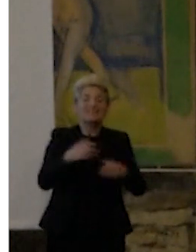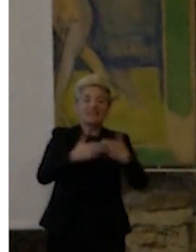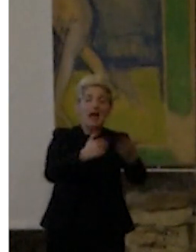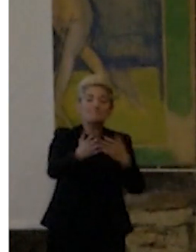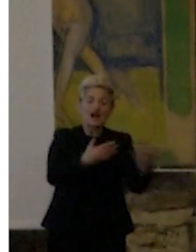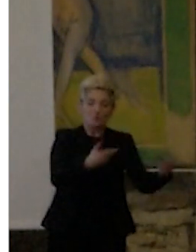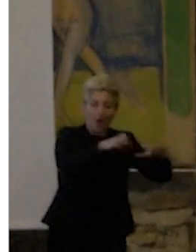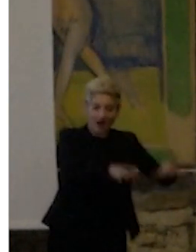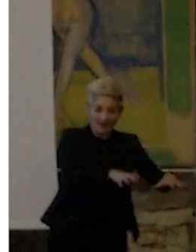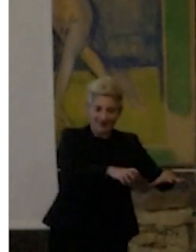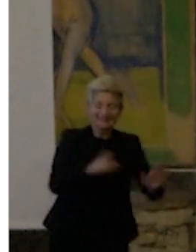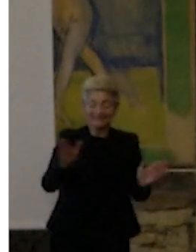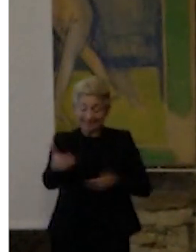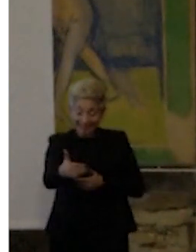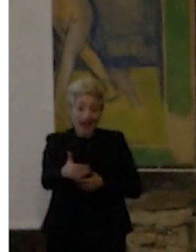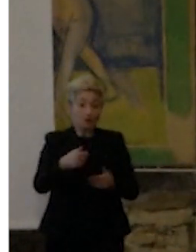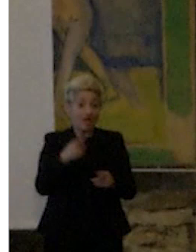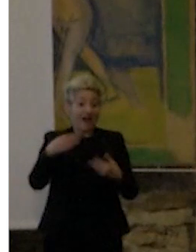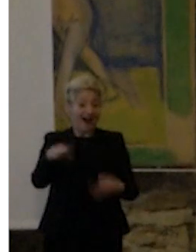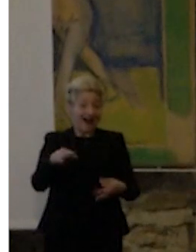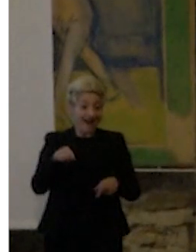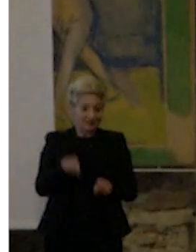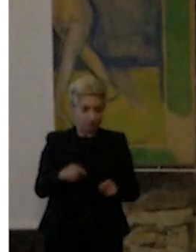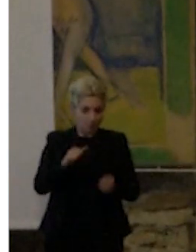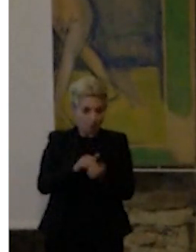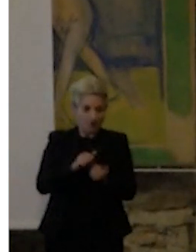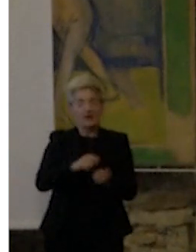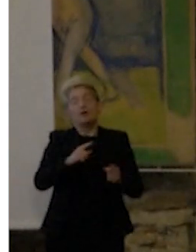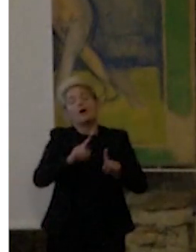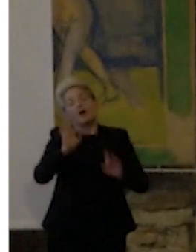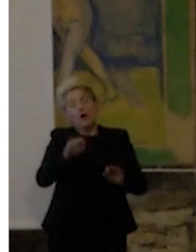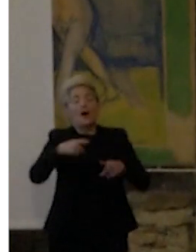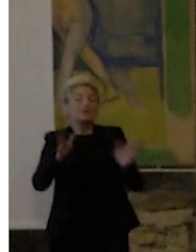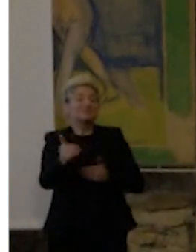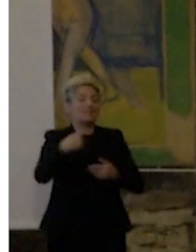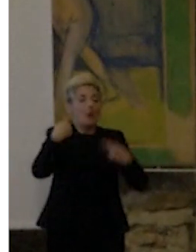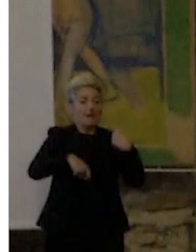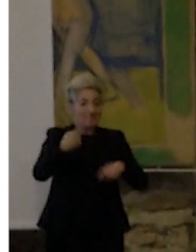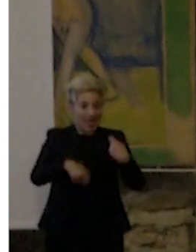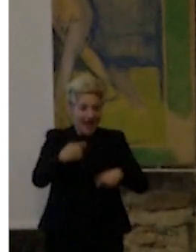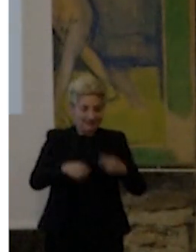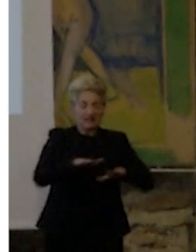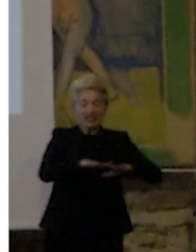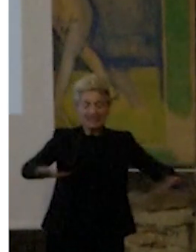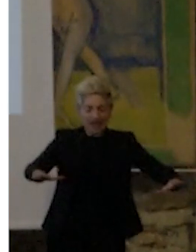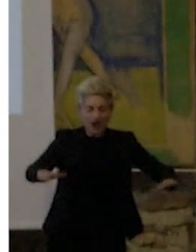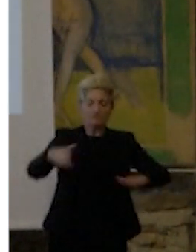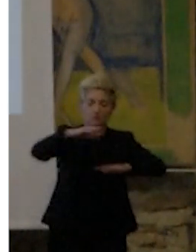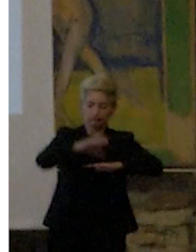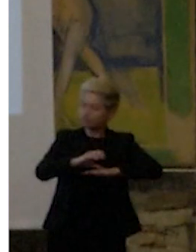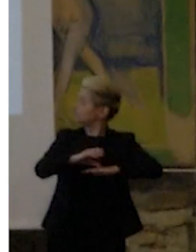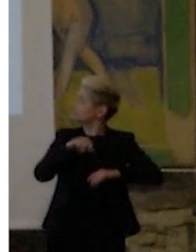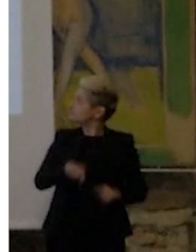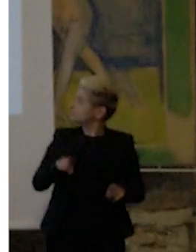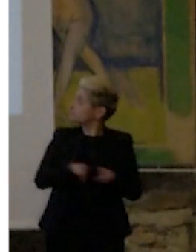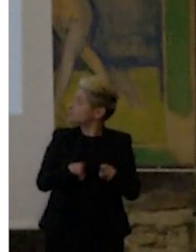Quindi quella scatola di cartone è diventata questa scatola di plastica. Il tema del tavolo l'abbiamo rivisto qua.